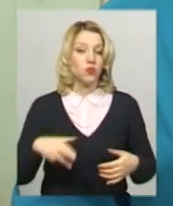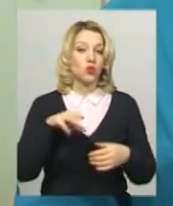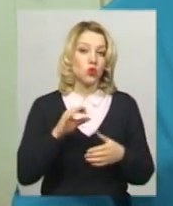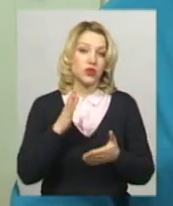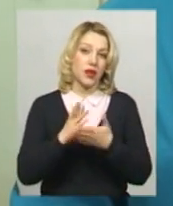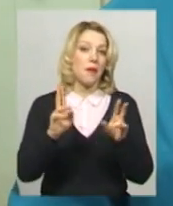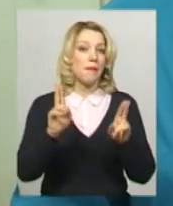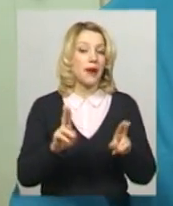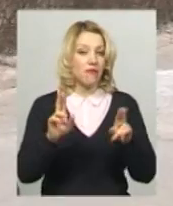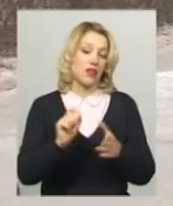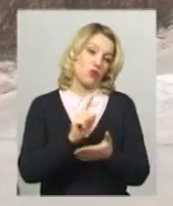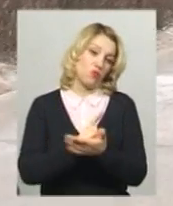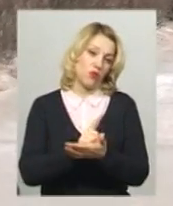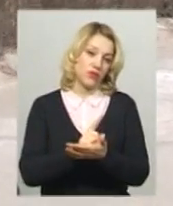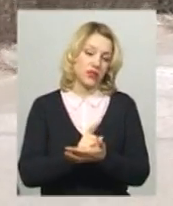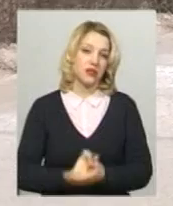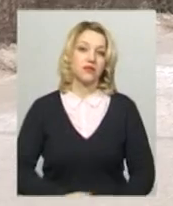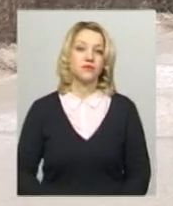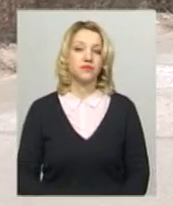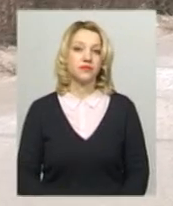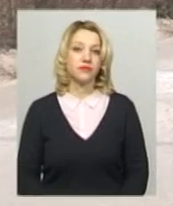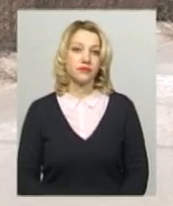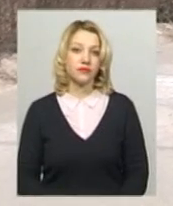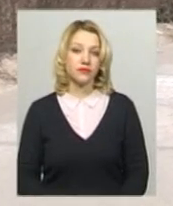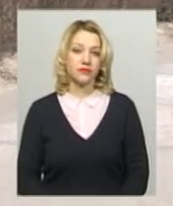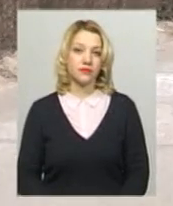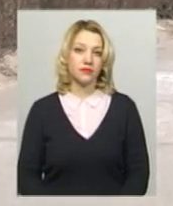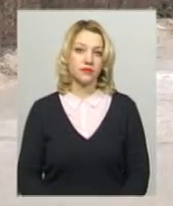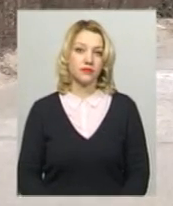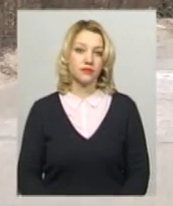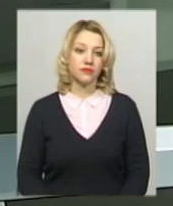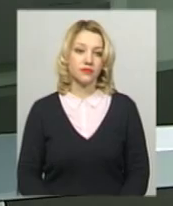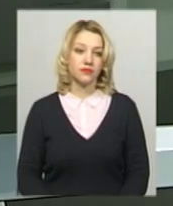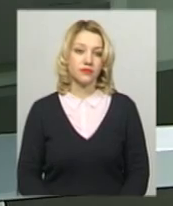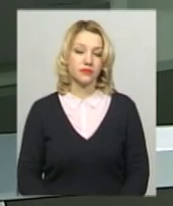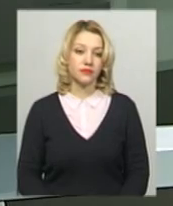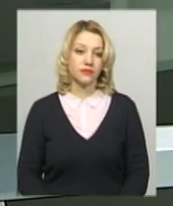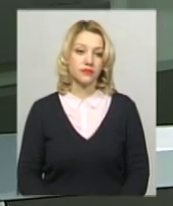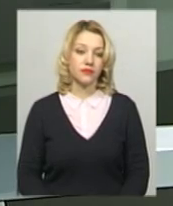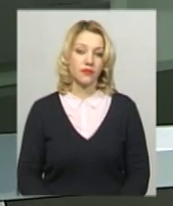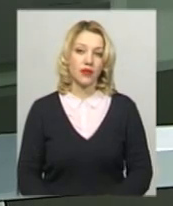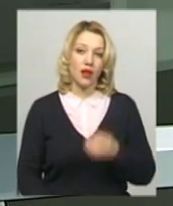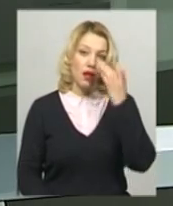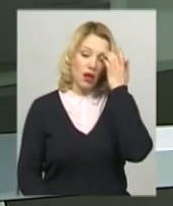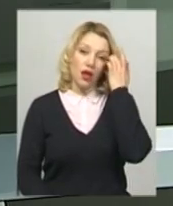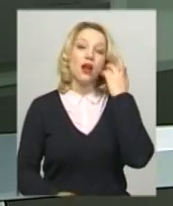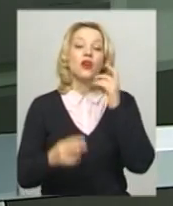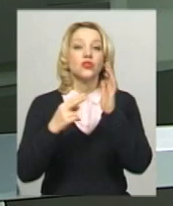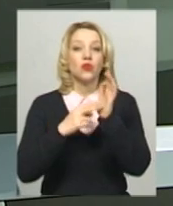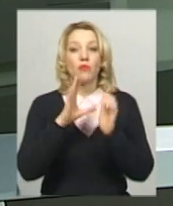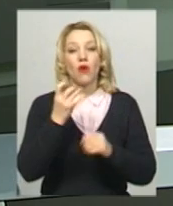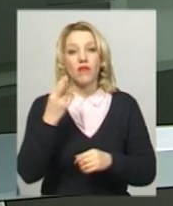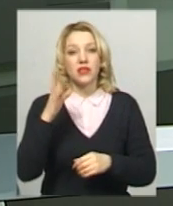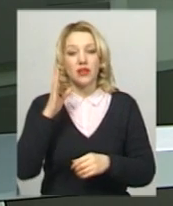правила і обов'язки. Леся Боровець, Іван Мовчан. Новини «Подільна Центр». 7 березня відбудеться